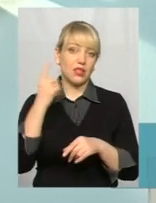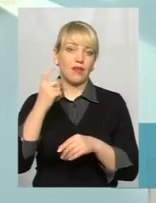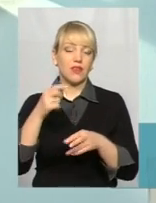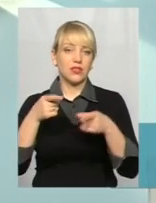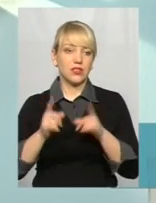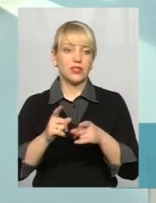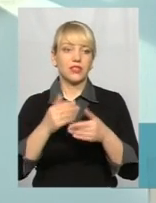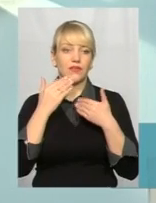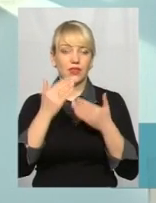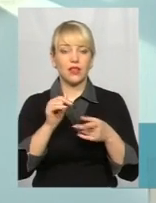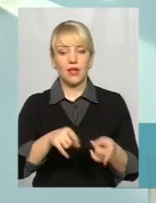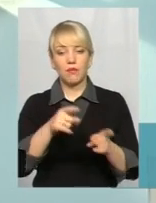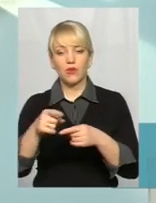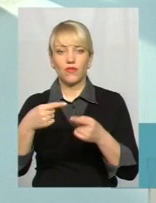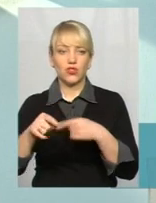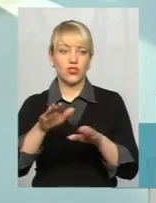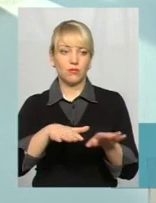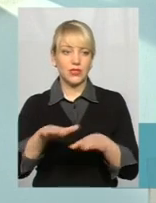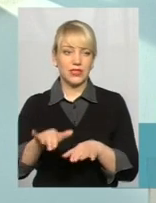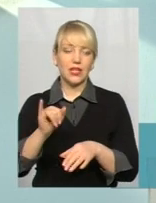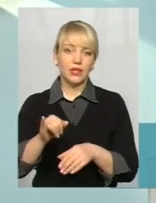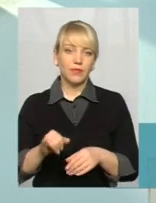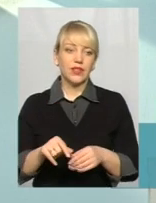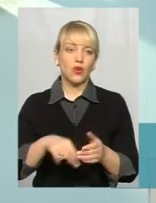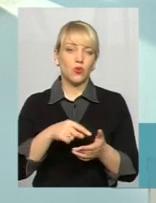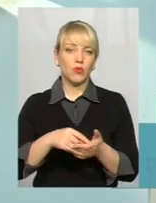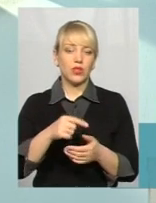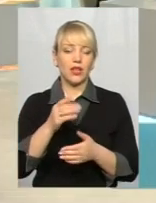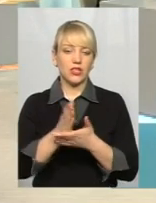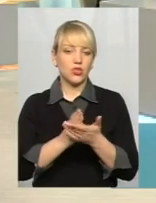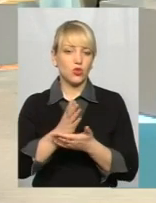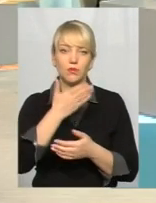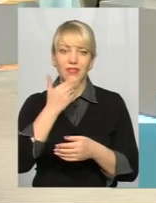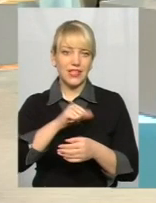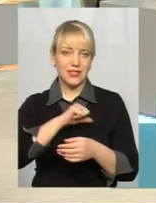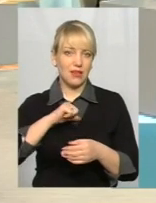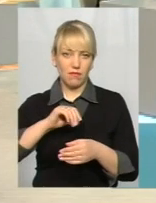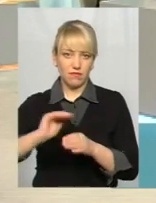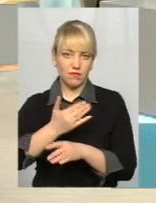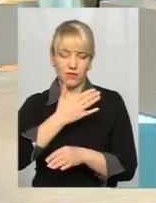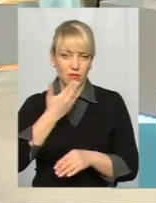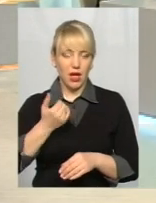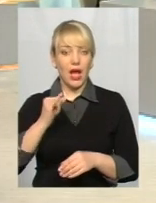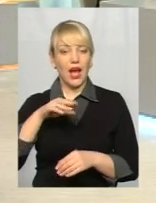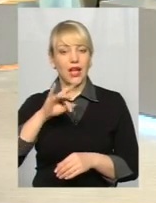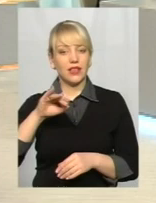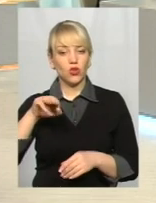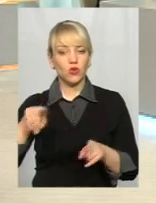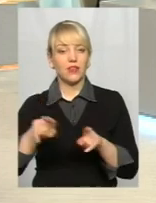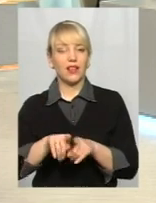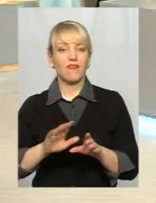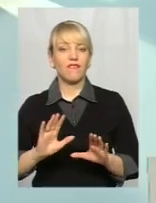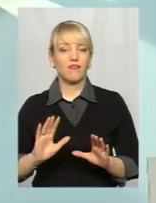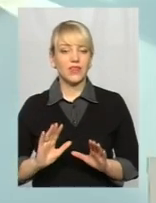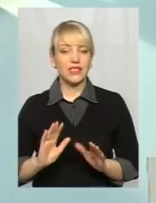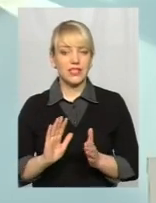зверталися, переносили в інші місця, і тоді комунальні служби міської ради не демонтовували ці конструкції. А от з тритоном вийшла така ситуація, що вони не